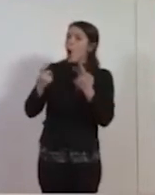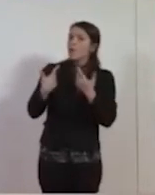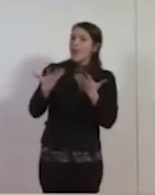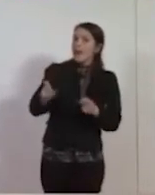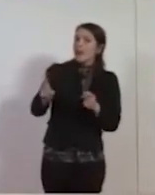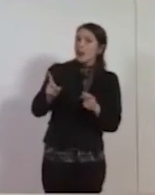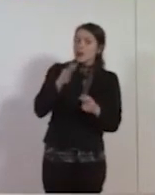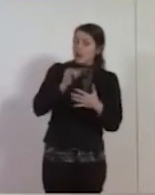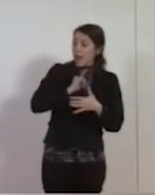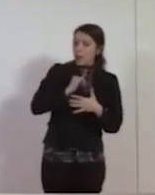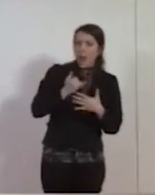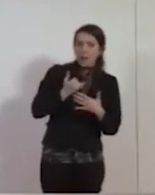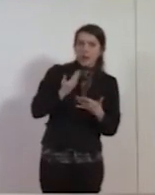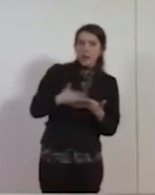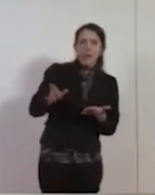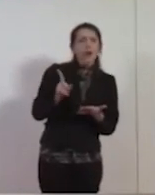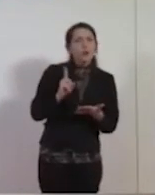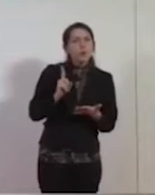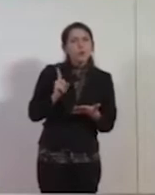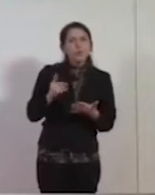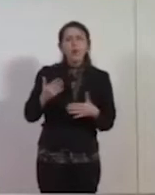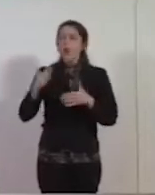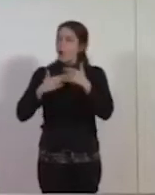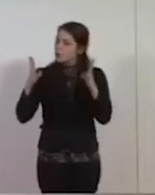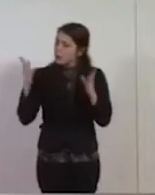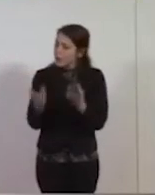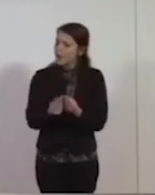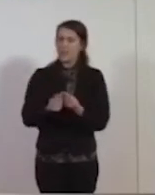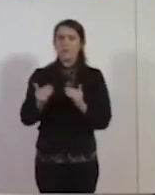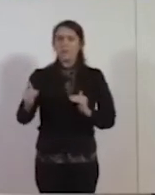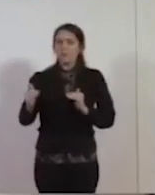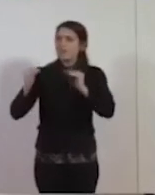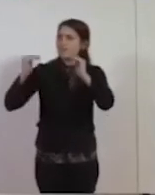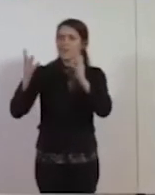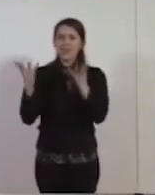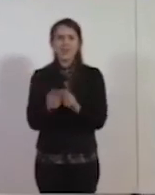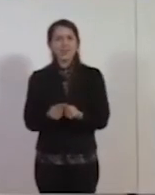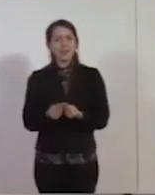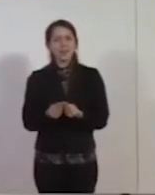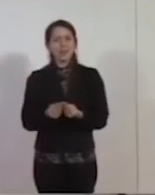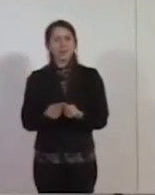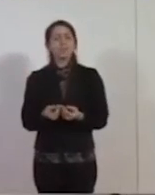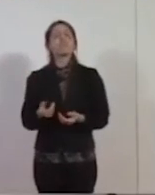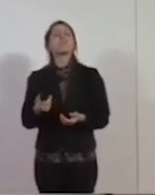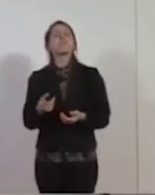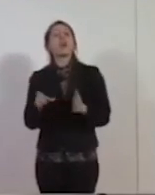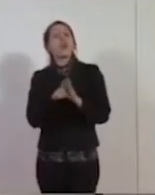riuscire a crescere insieme, riuscire a costruire insieme. Nel racconto della sua storia